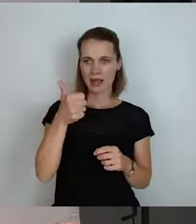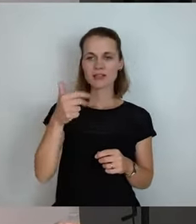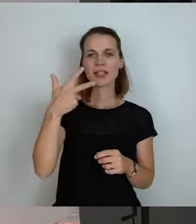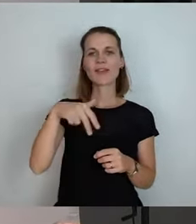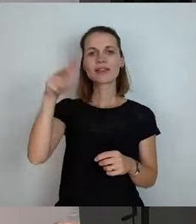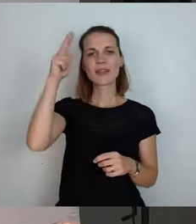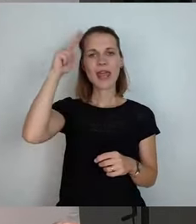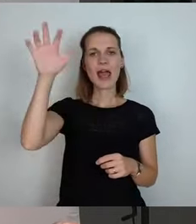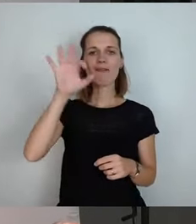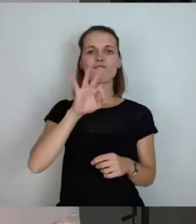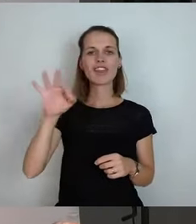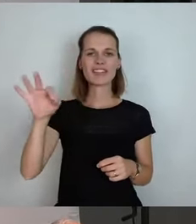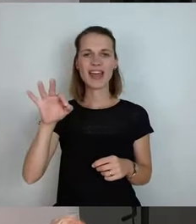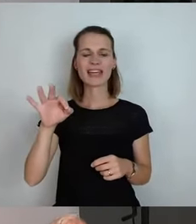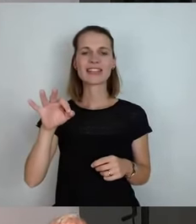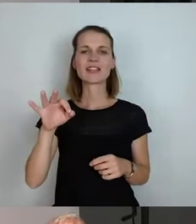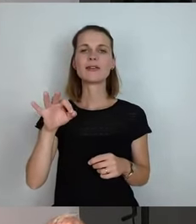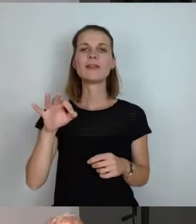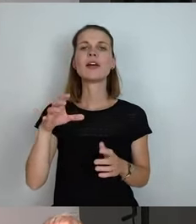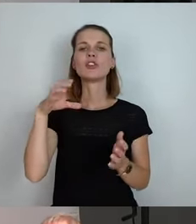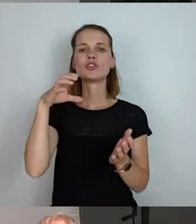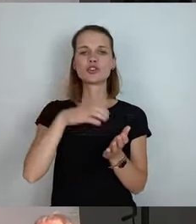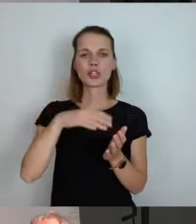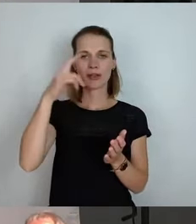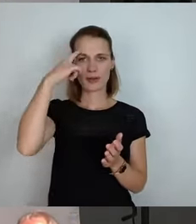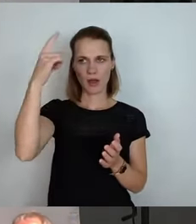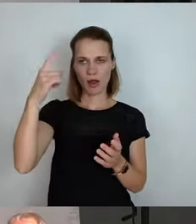Stadtrat, Fraktionsvorletzter, dann Herr Dönert.